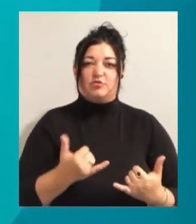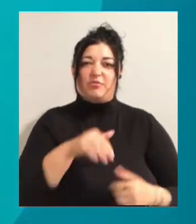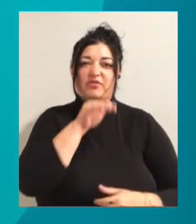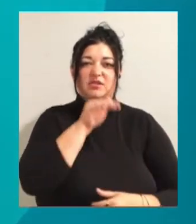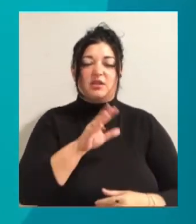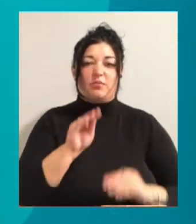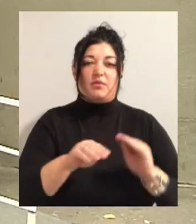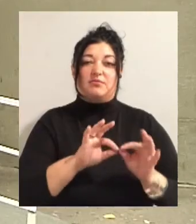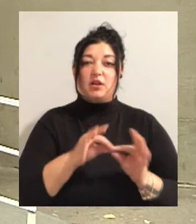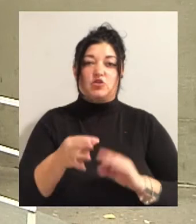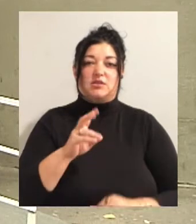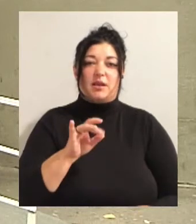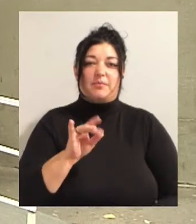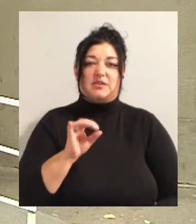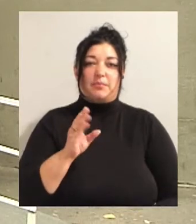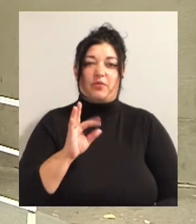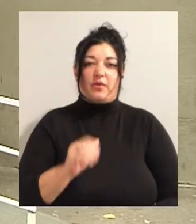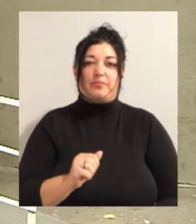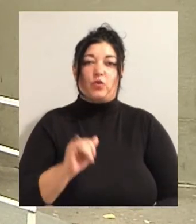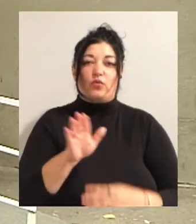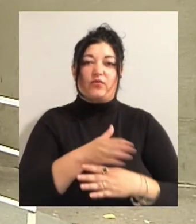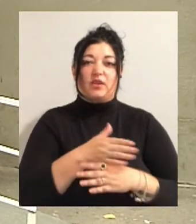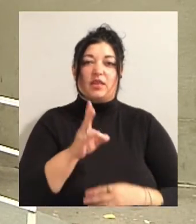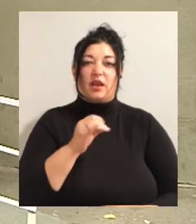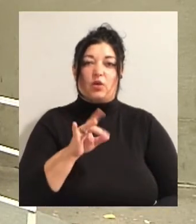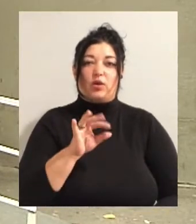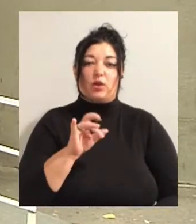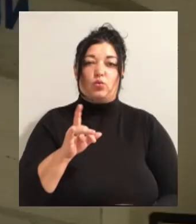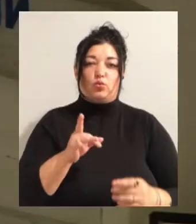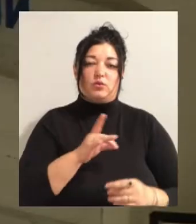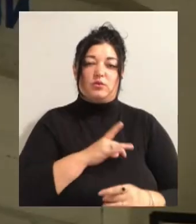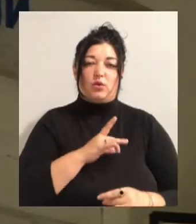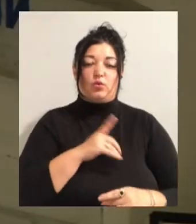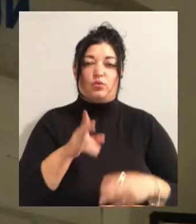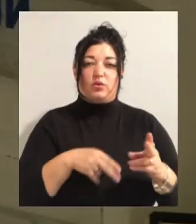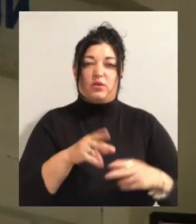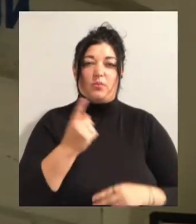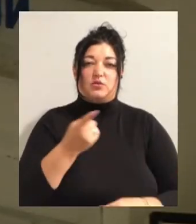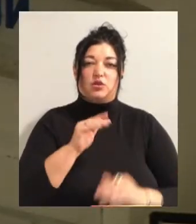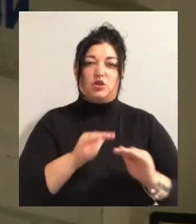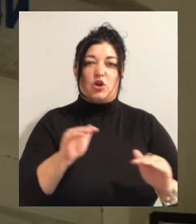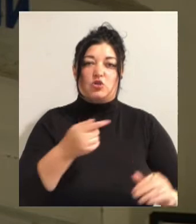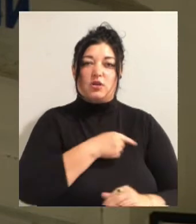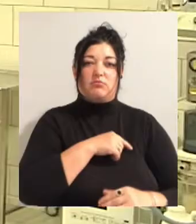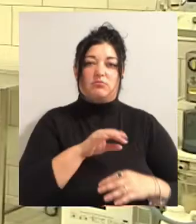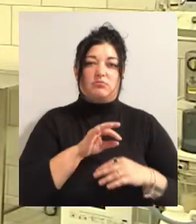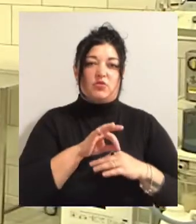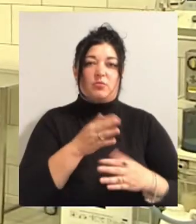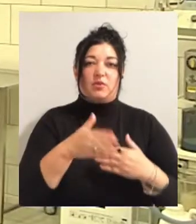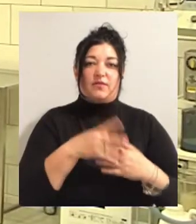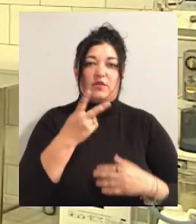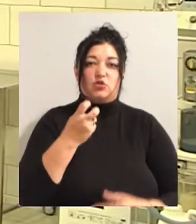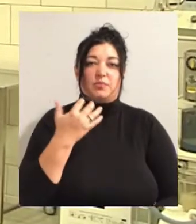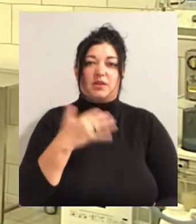Ксенія Процепова. У відділенні нейрохірургії Одеської обласної дитячої лікарні проводять близько 250 операцій